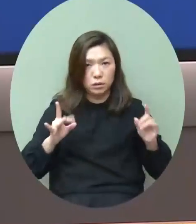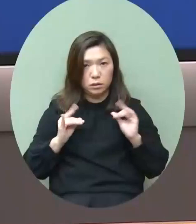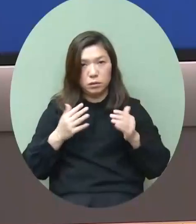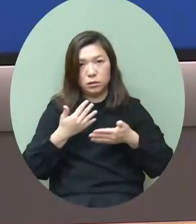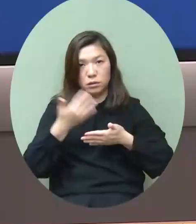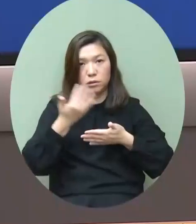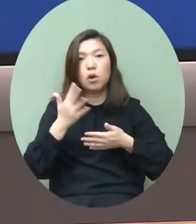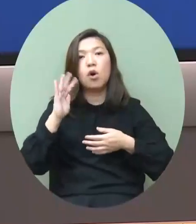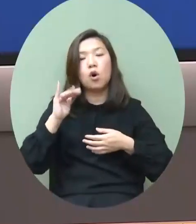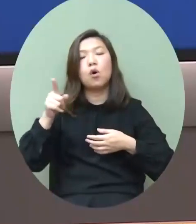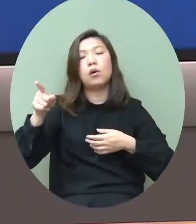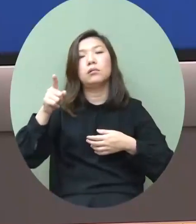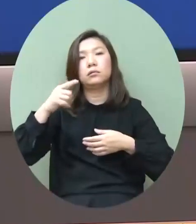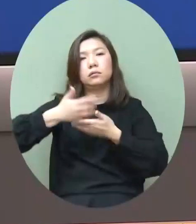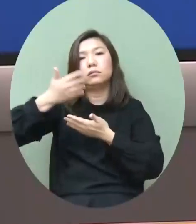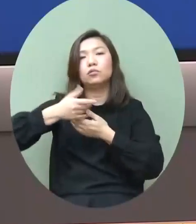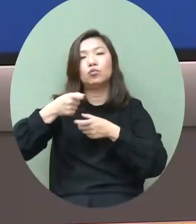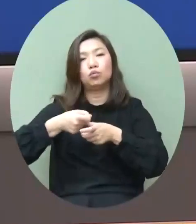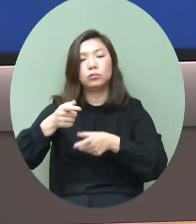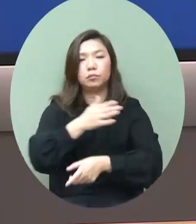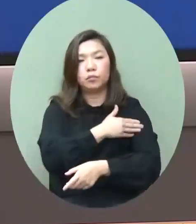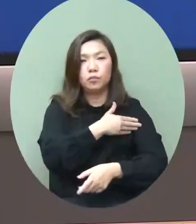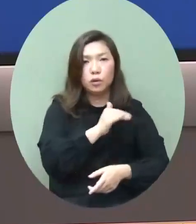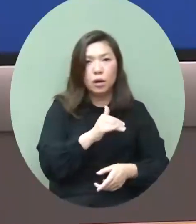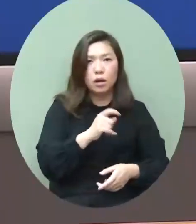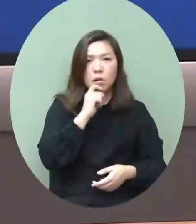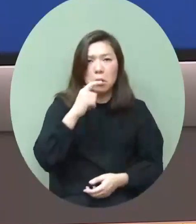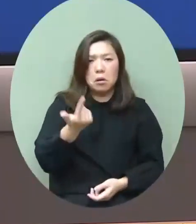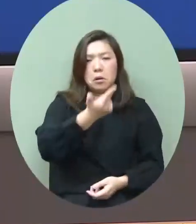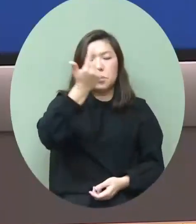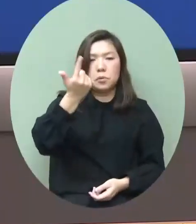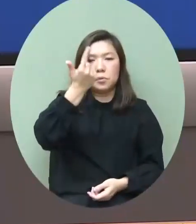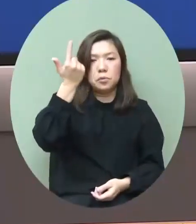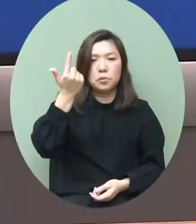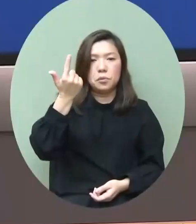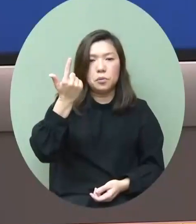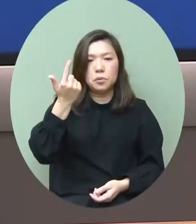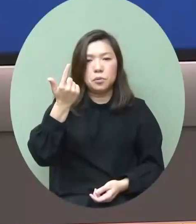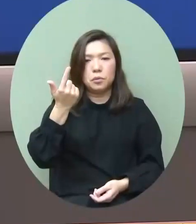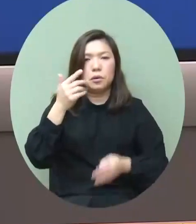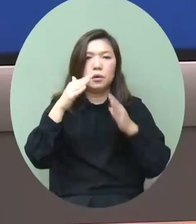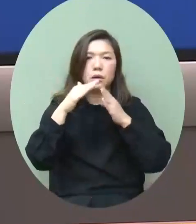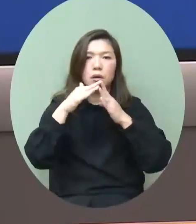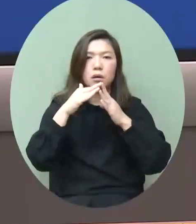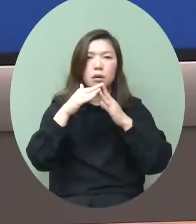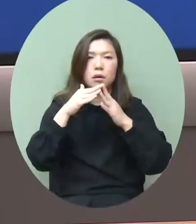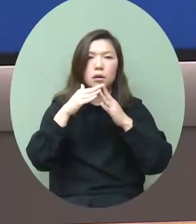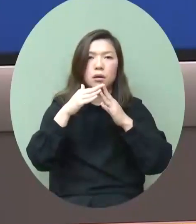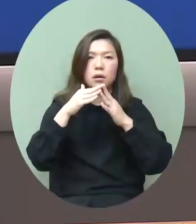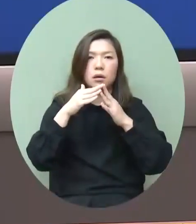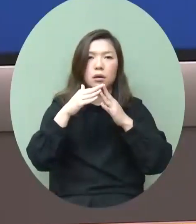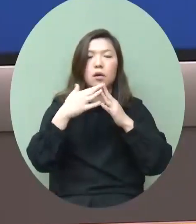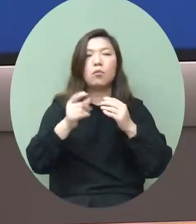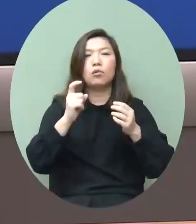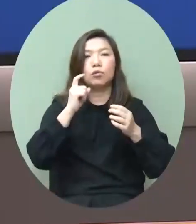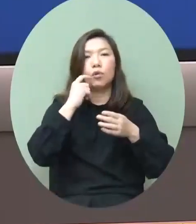苑又有物業公司協助因為有很多家庭在唐